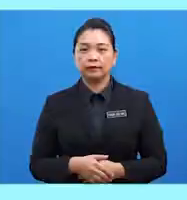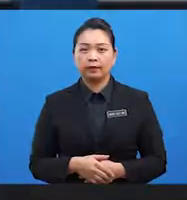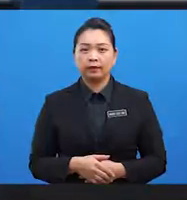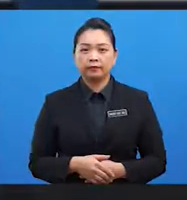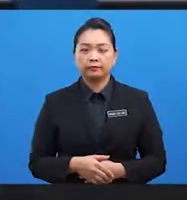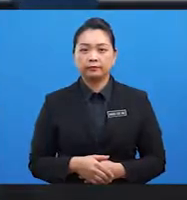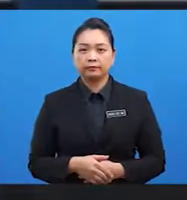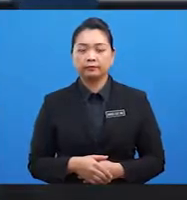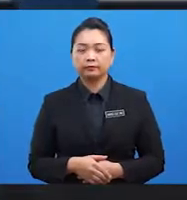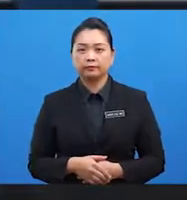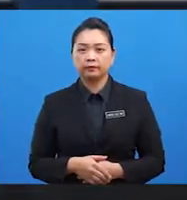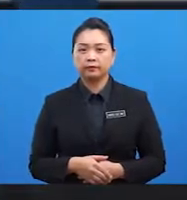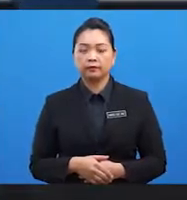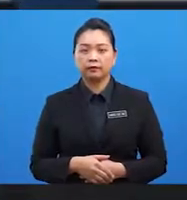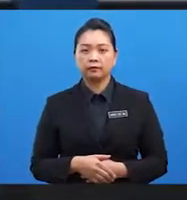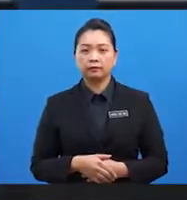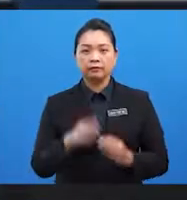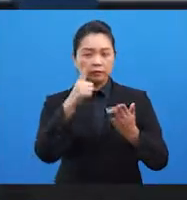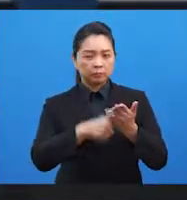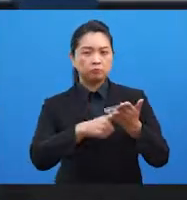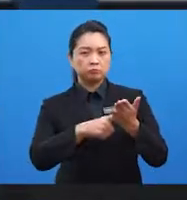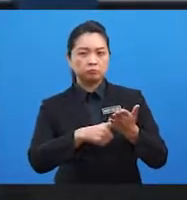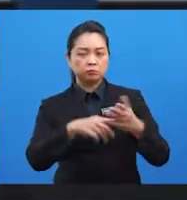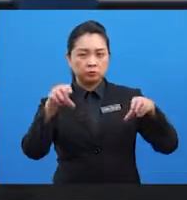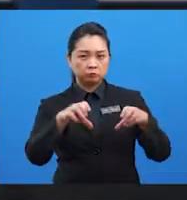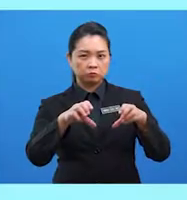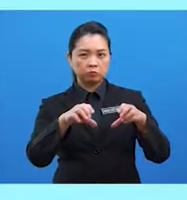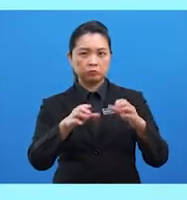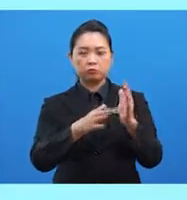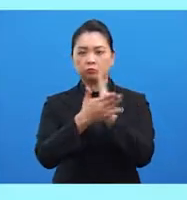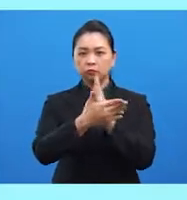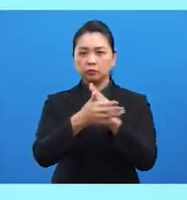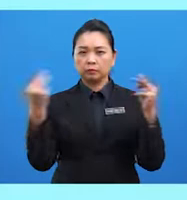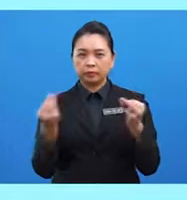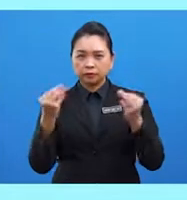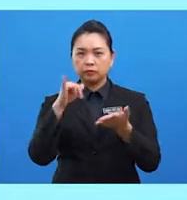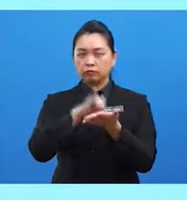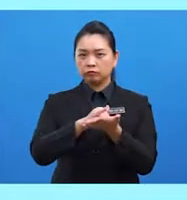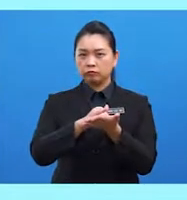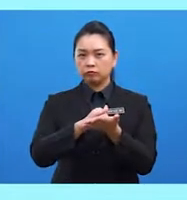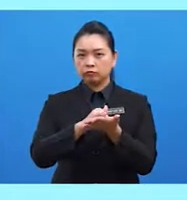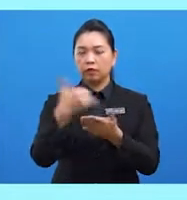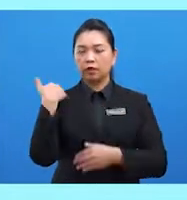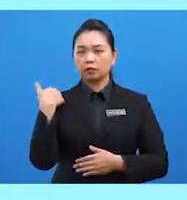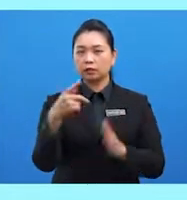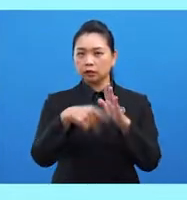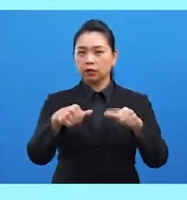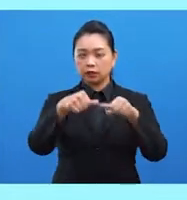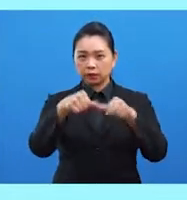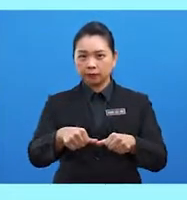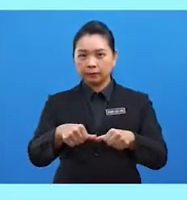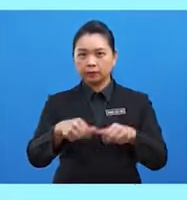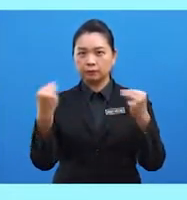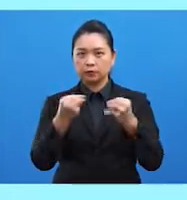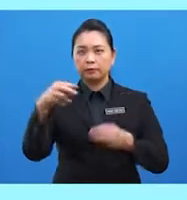Keputusan Majlis Keselamatan dinamakan Ketetapan Majlis Keselamatan PBB.